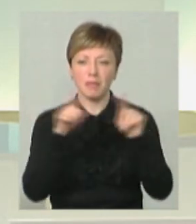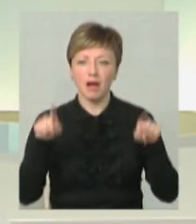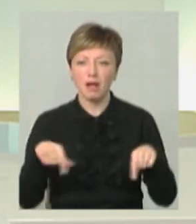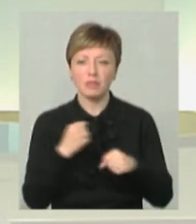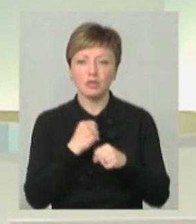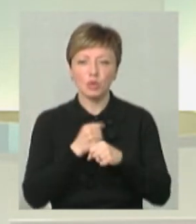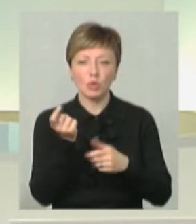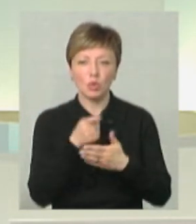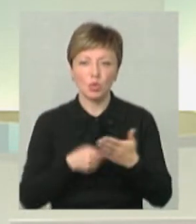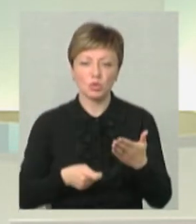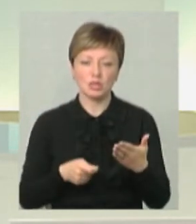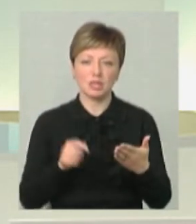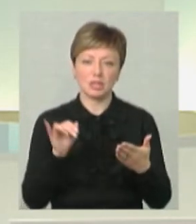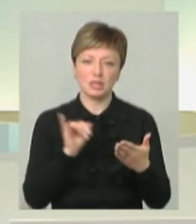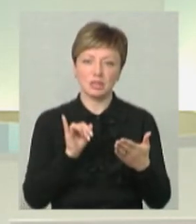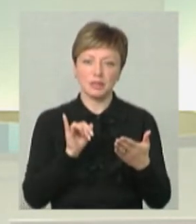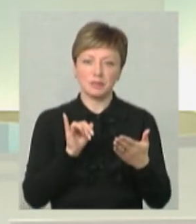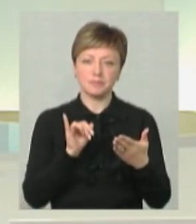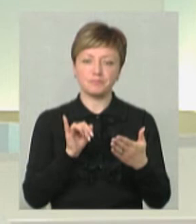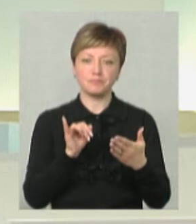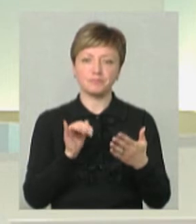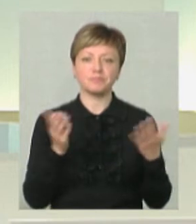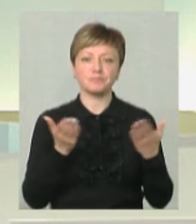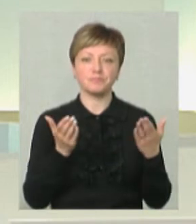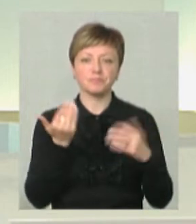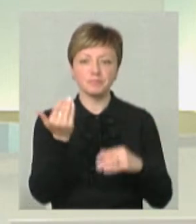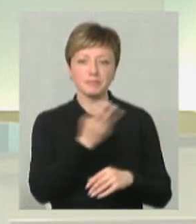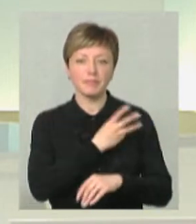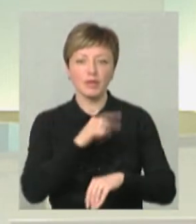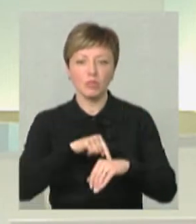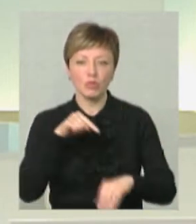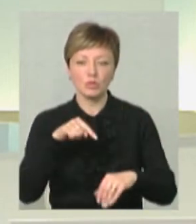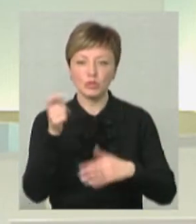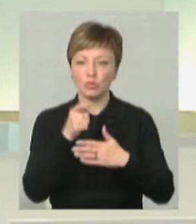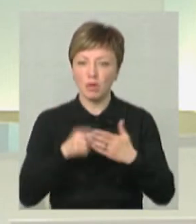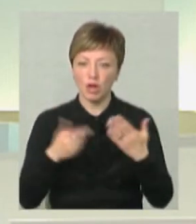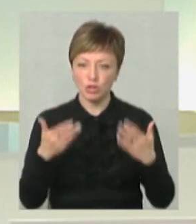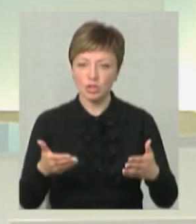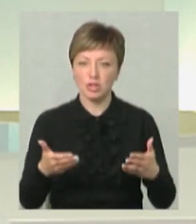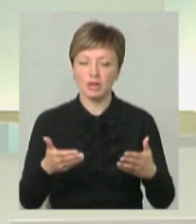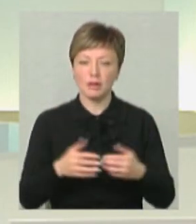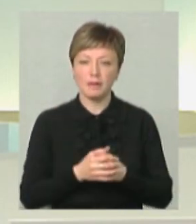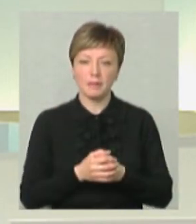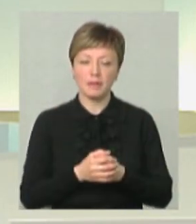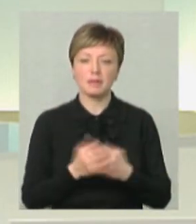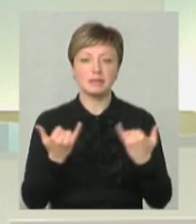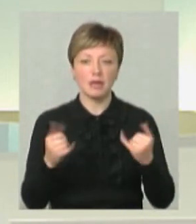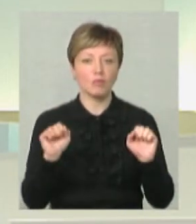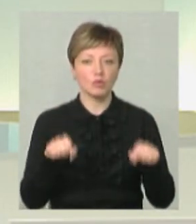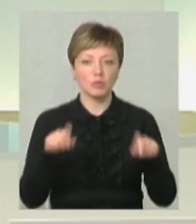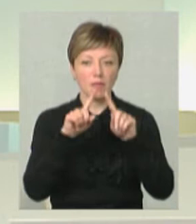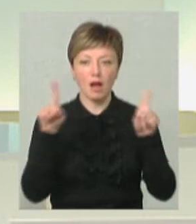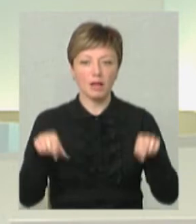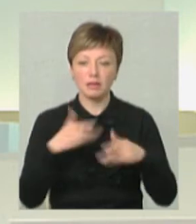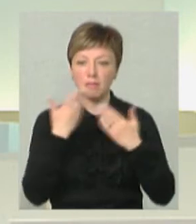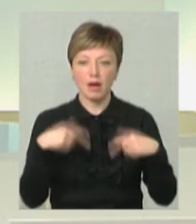працюють художники, і це вже якихось емоції, і зображення по-різному. Зараз, може, плакат не